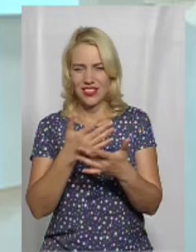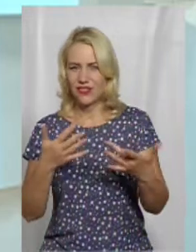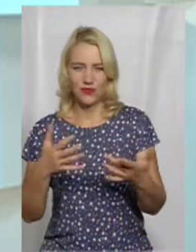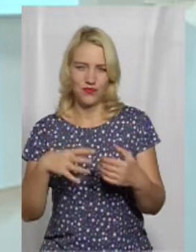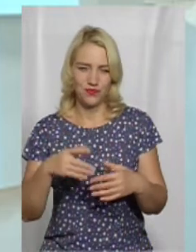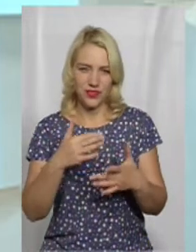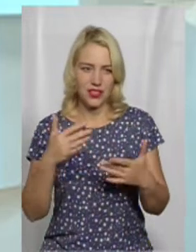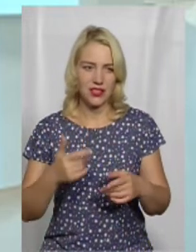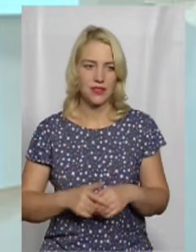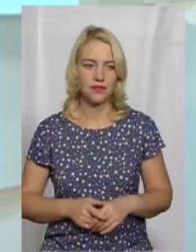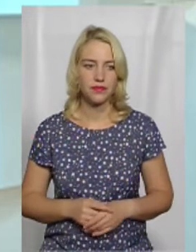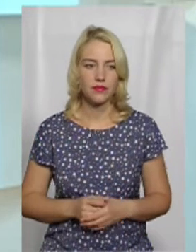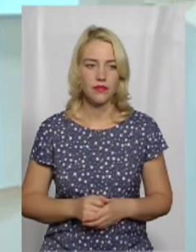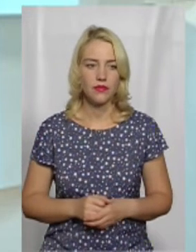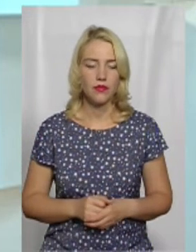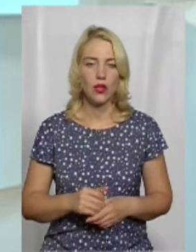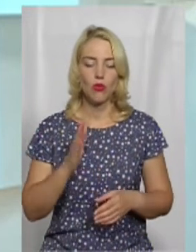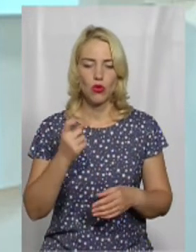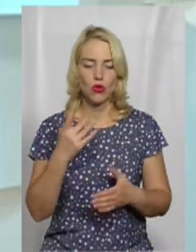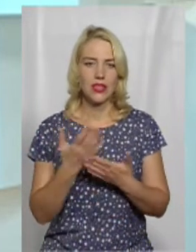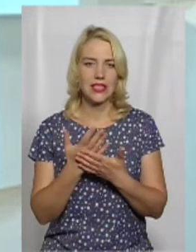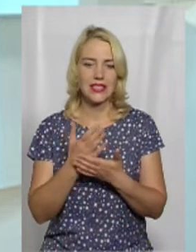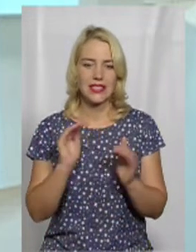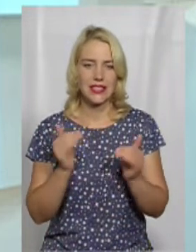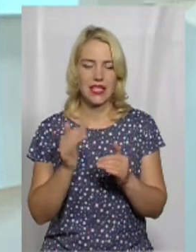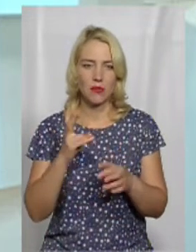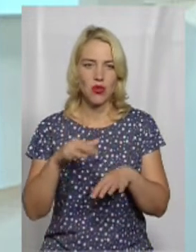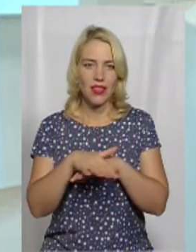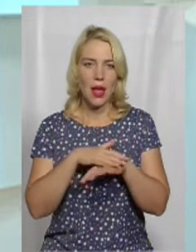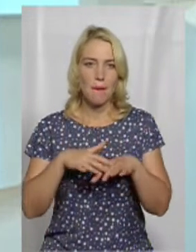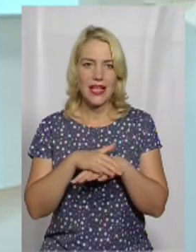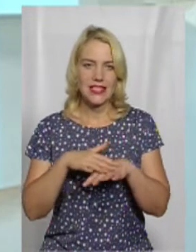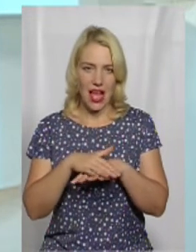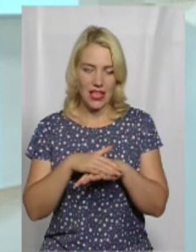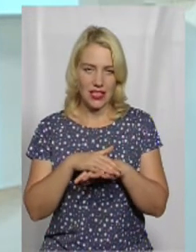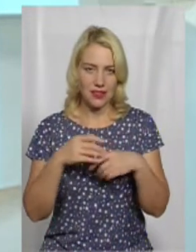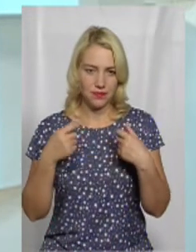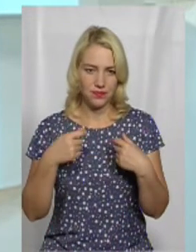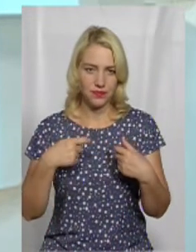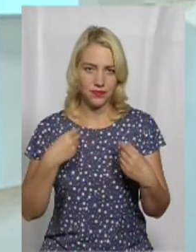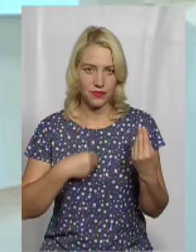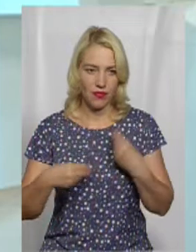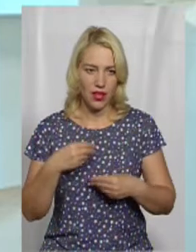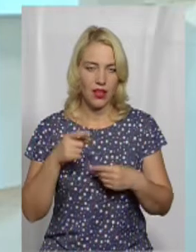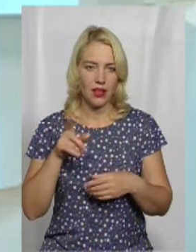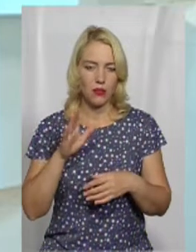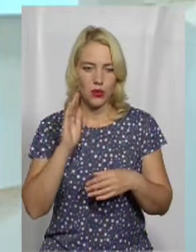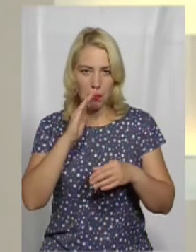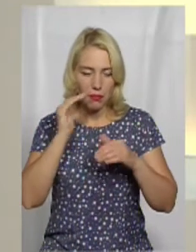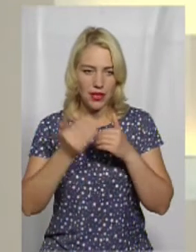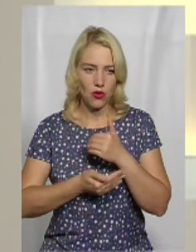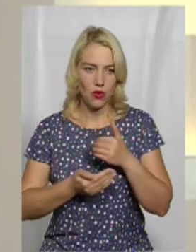Почому би ні? До речі, так, одна із сцен буде відбуватись саме на базарі, і там, до речі, буде і прихована така